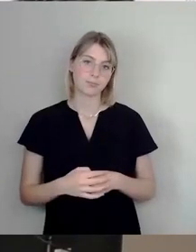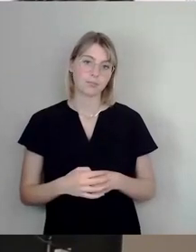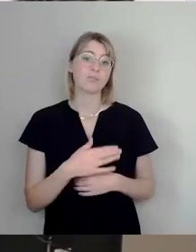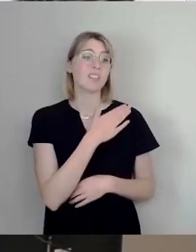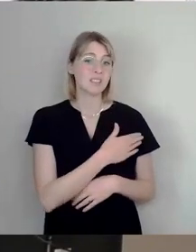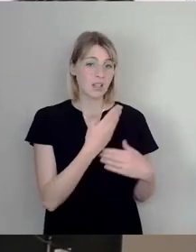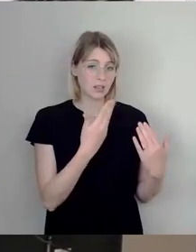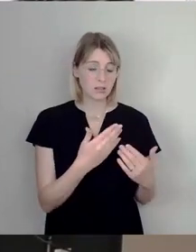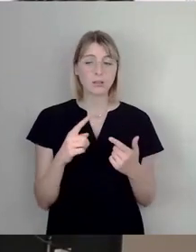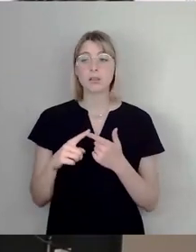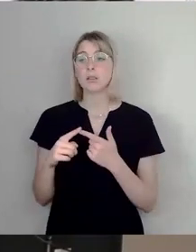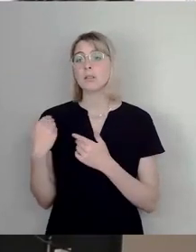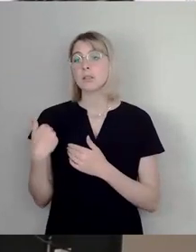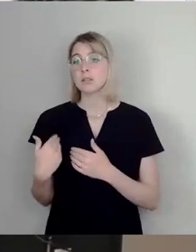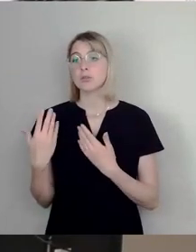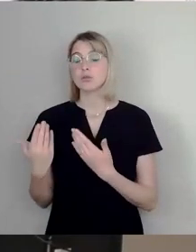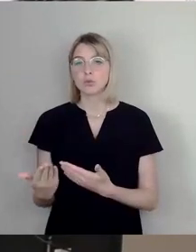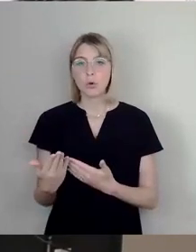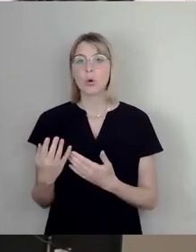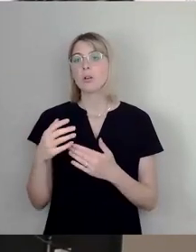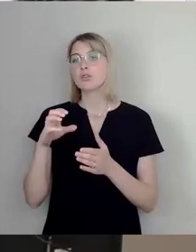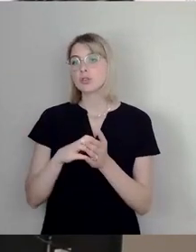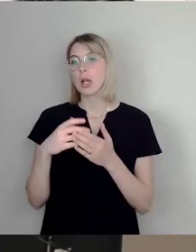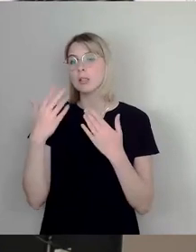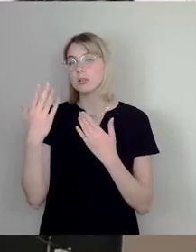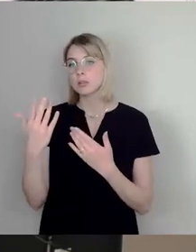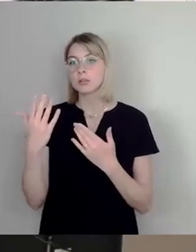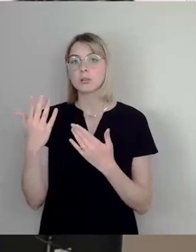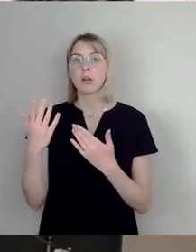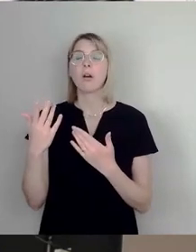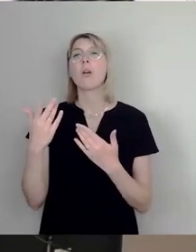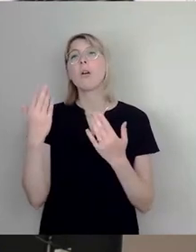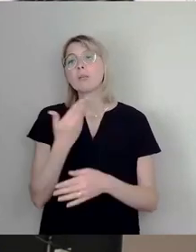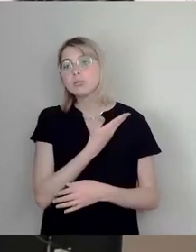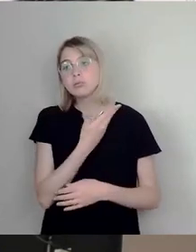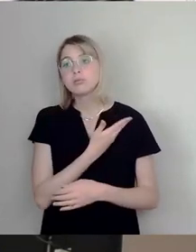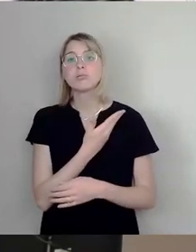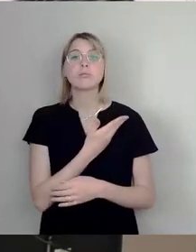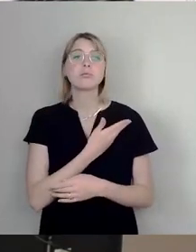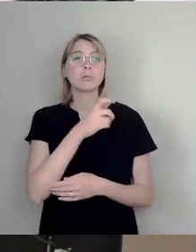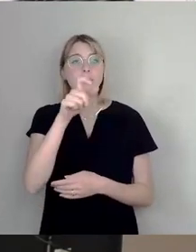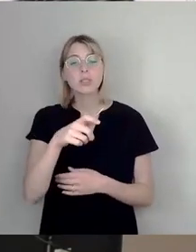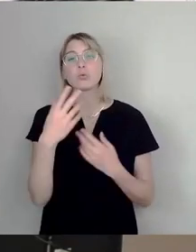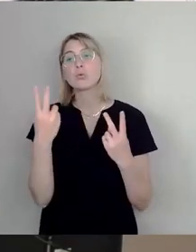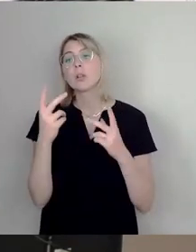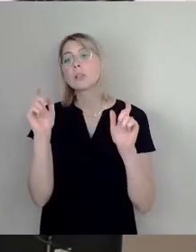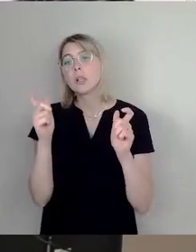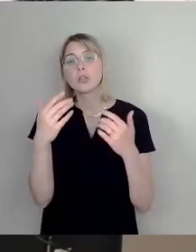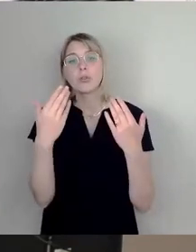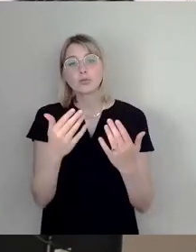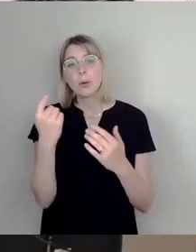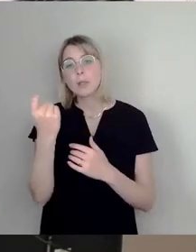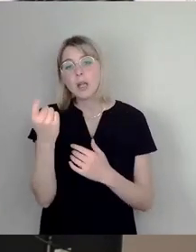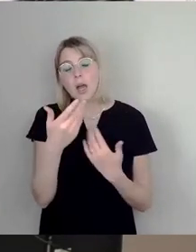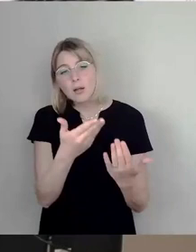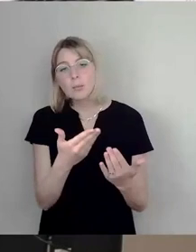weiß nicht, ob dann jemand gekungelt hat oder sich gedacht hatte, ach, diese arme Person oder die Gesellschaft, die dort das betreibt, die sind